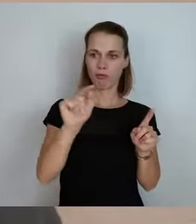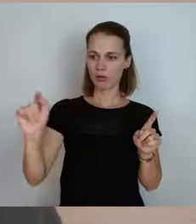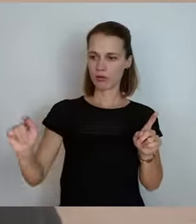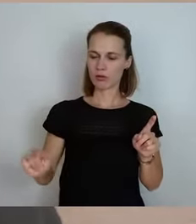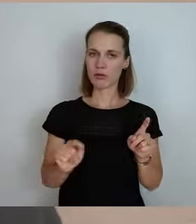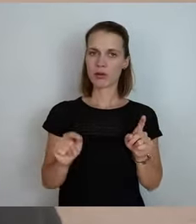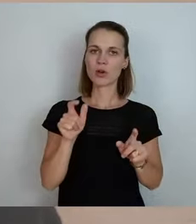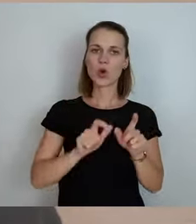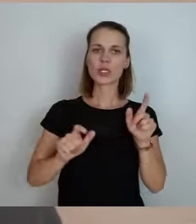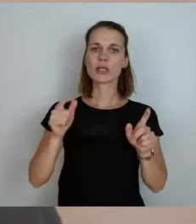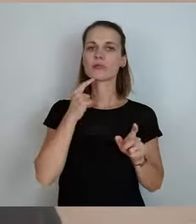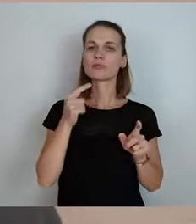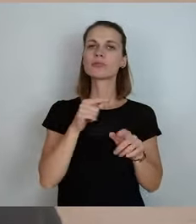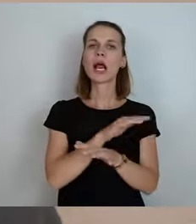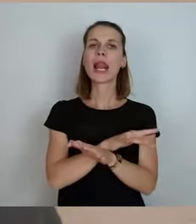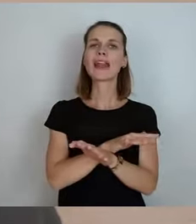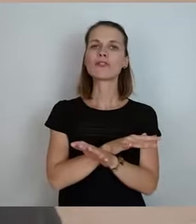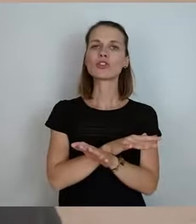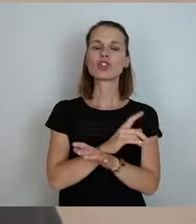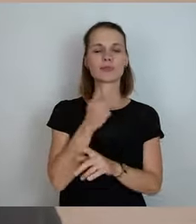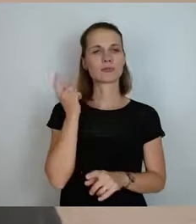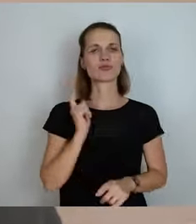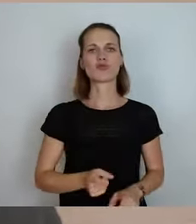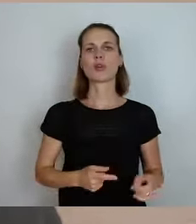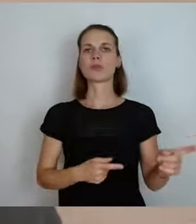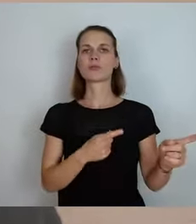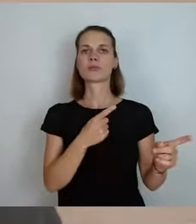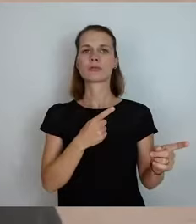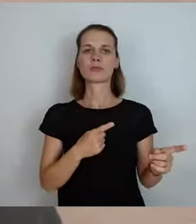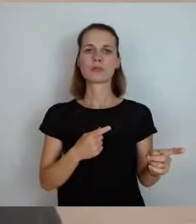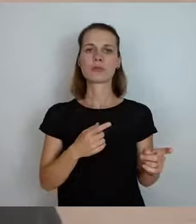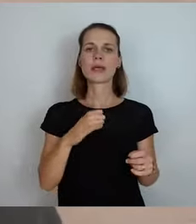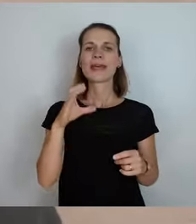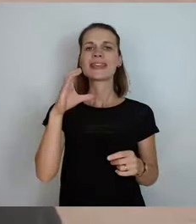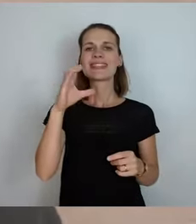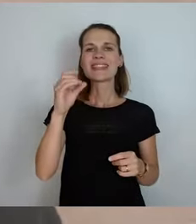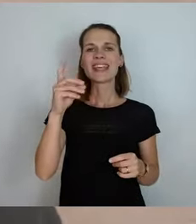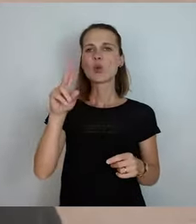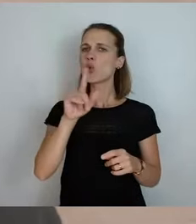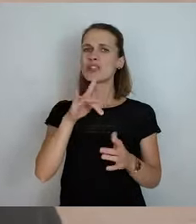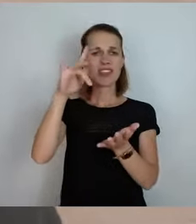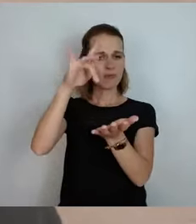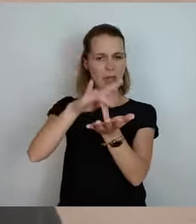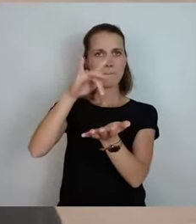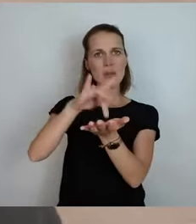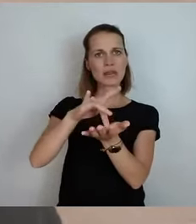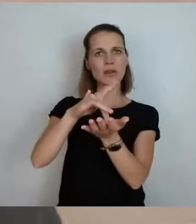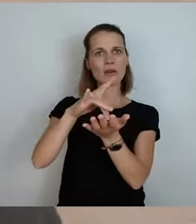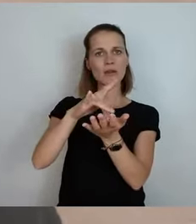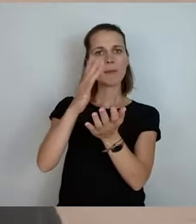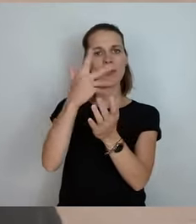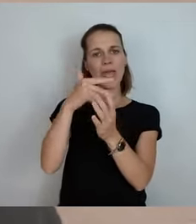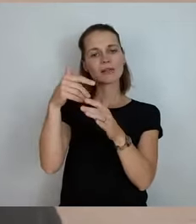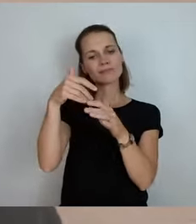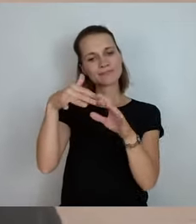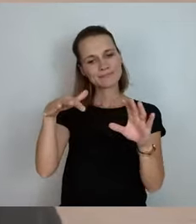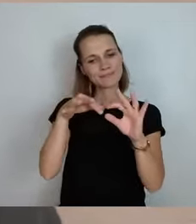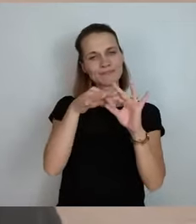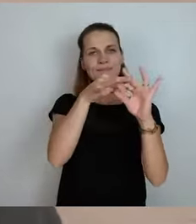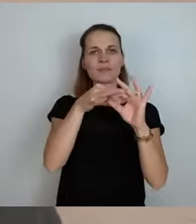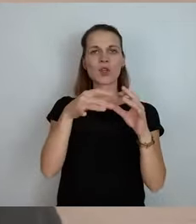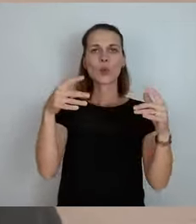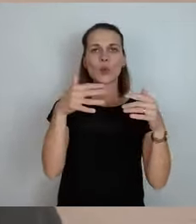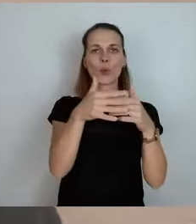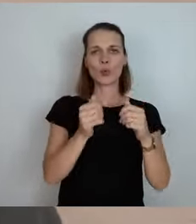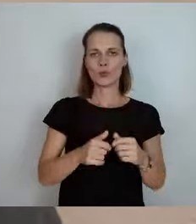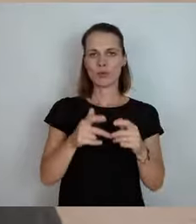Landwirtschaft ist an allem schuld. Die CDU ist nicht mehr die Mitte, CDU ist grün. Und das wurde immer